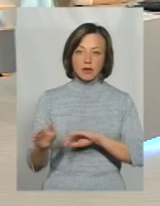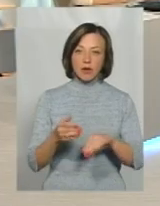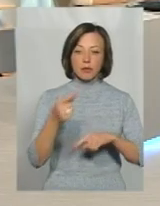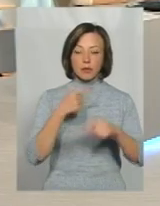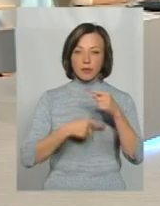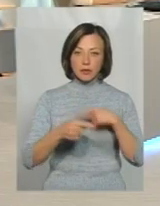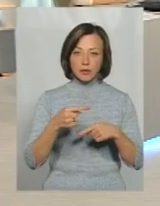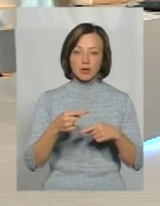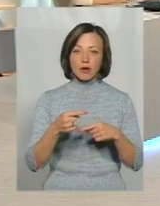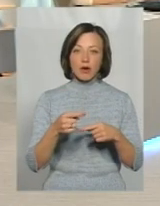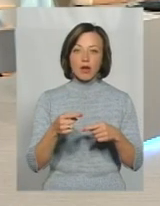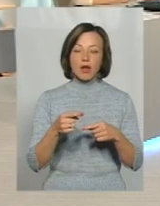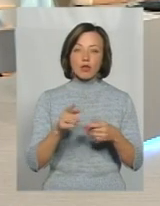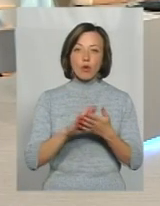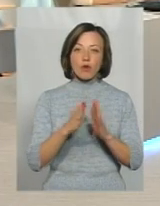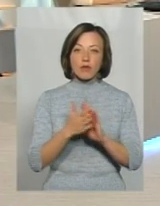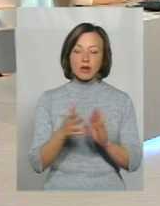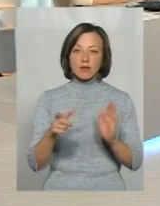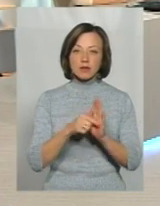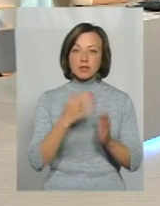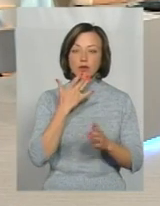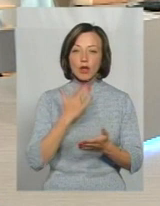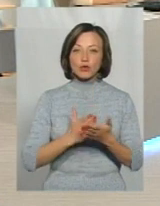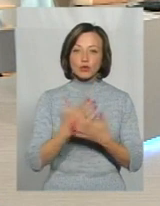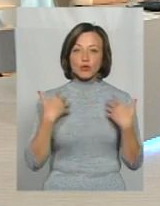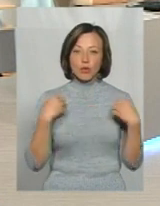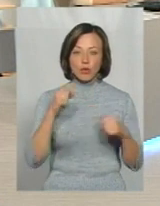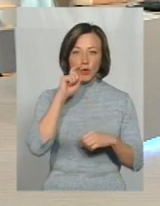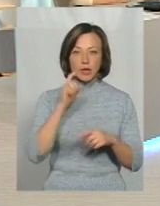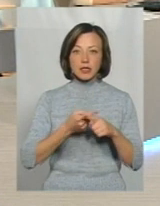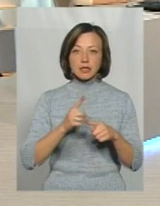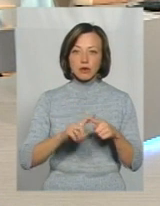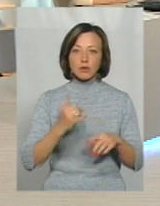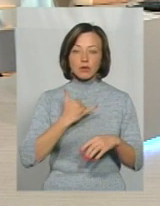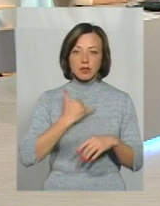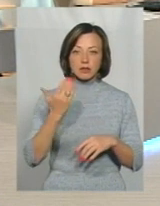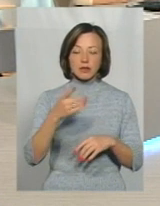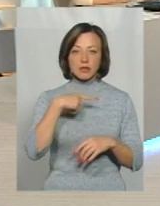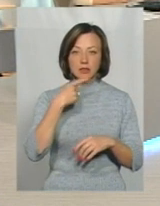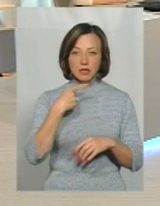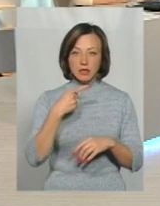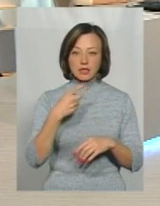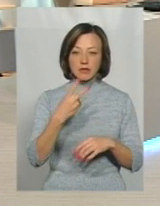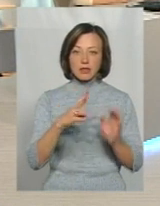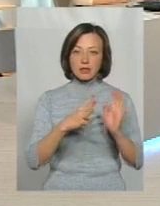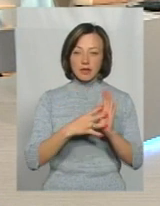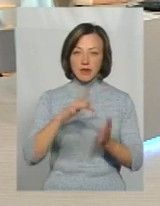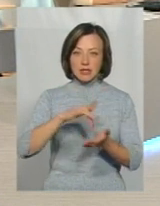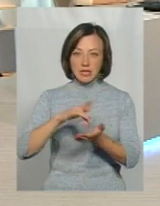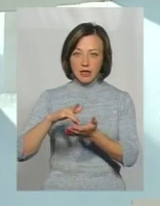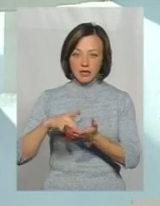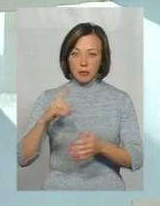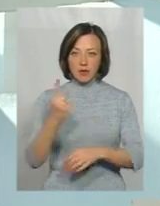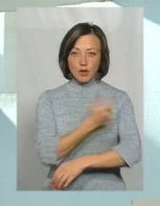укладених договорів з Національною службою здоров'я України. І хочу зазначити, що у нас, так як ви вже казали, так, з 29 центрів